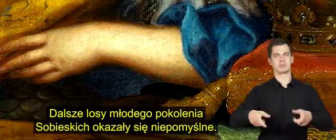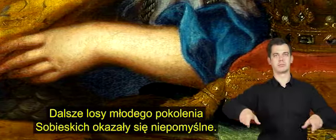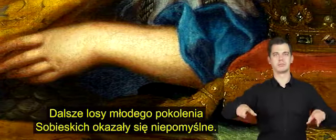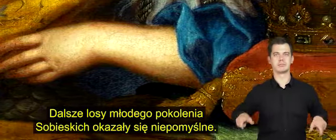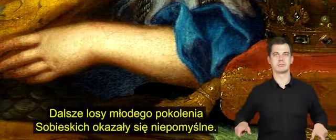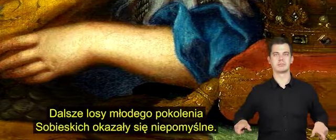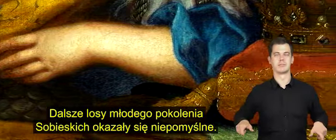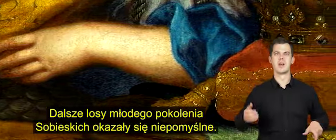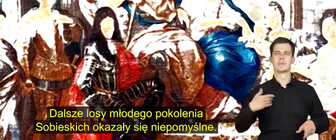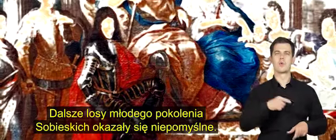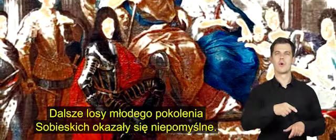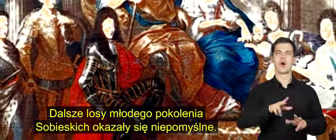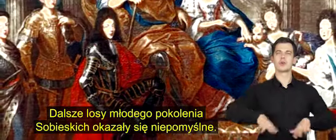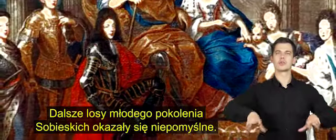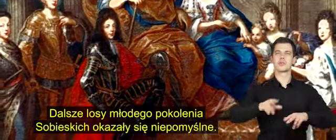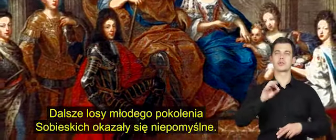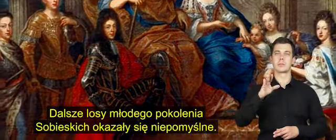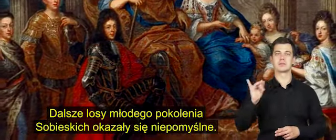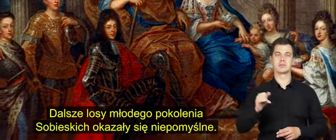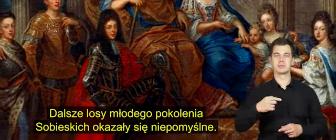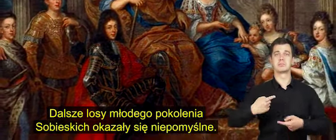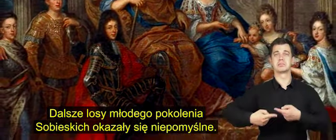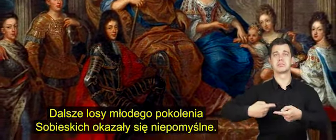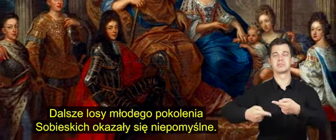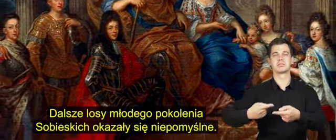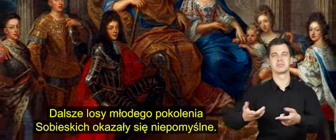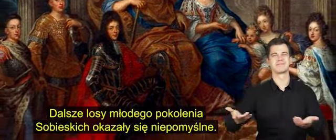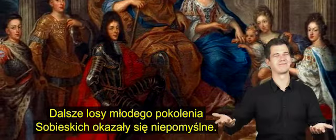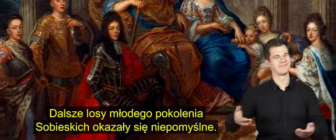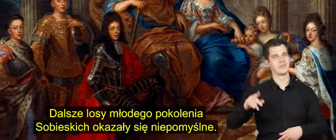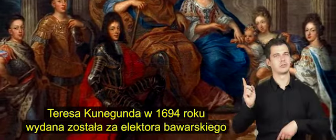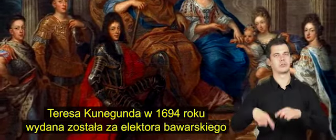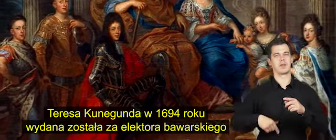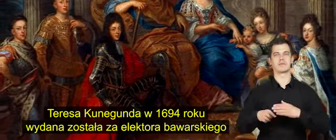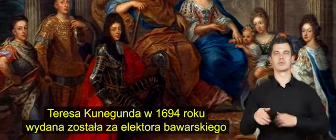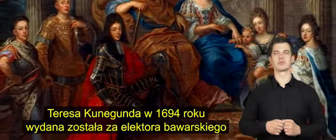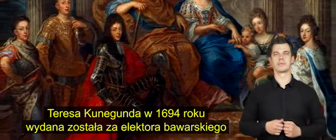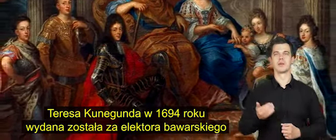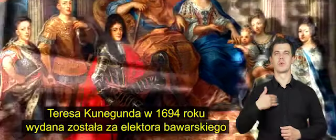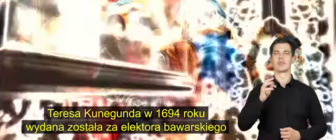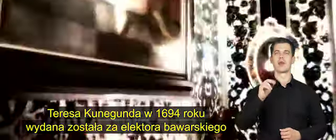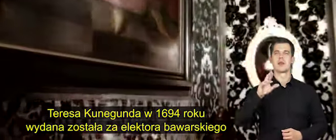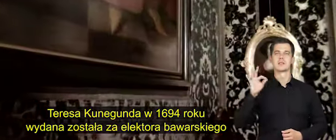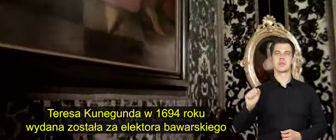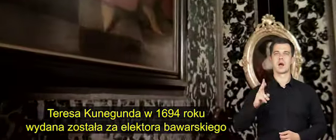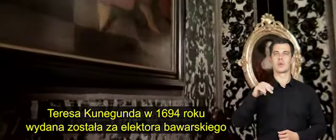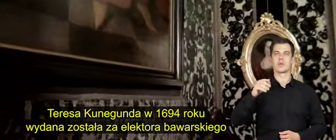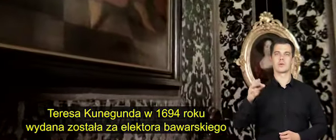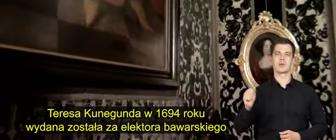Dalsze losy młodego pokolenia Sobieskich okazały się niepomyślne. Teresa Kunegunda w